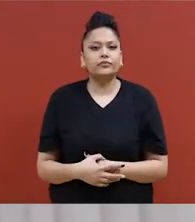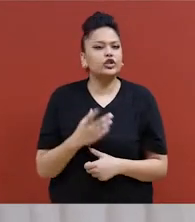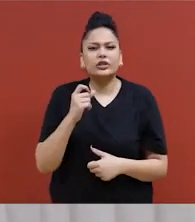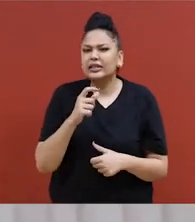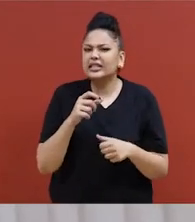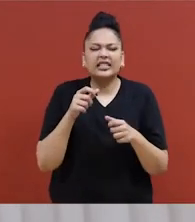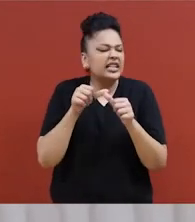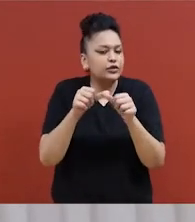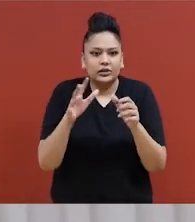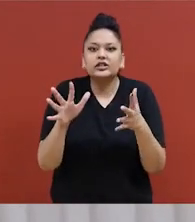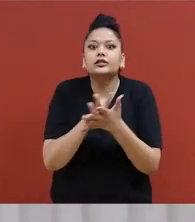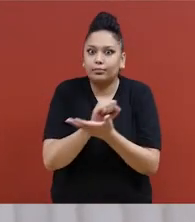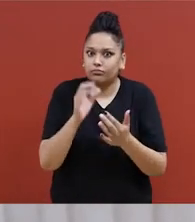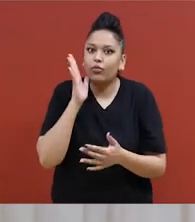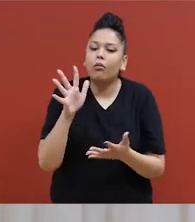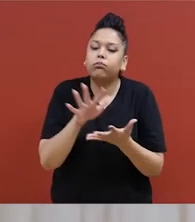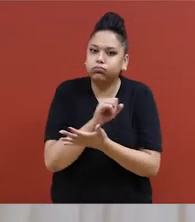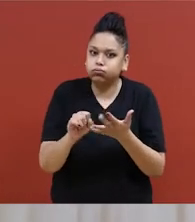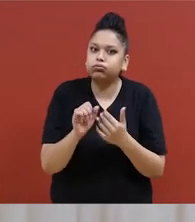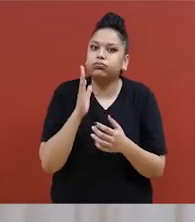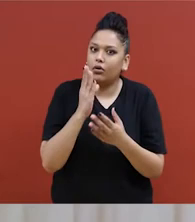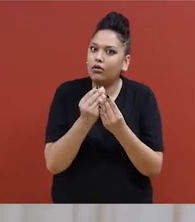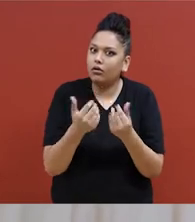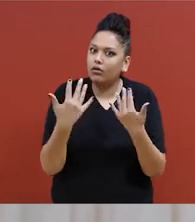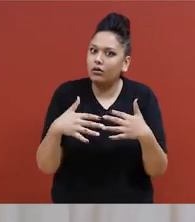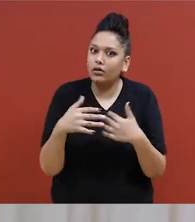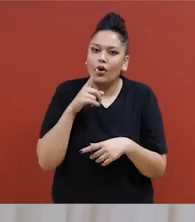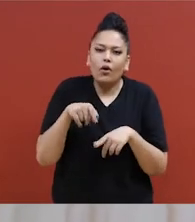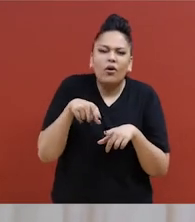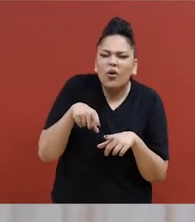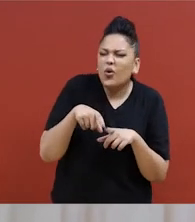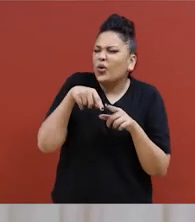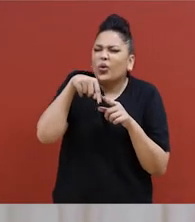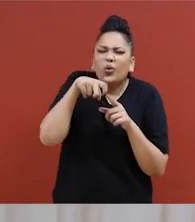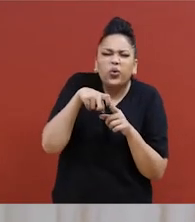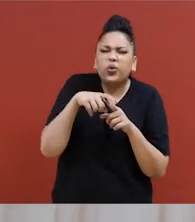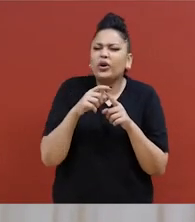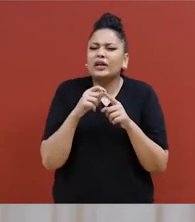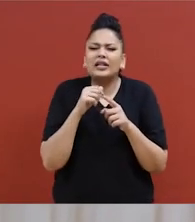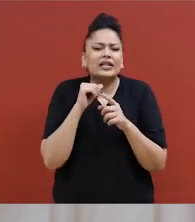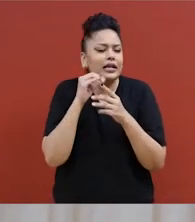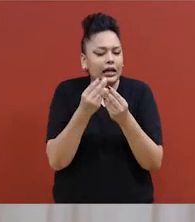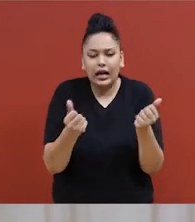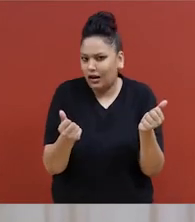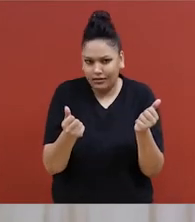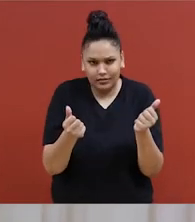articulations ont tendance à ne pas guérir de la même façon que le nez ou la clavicule, par exemple.